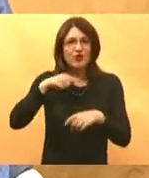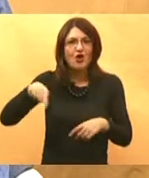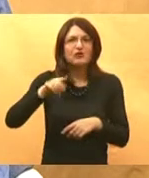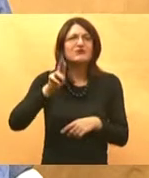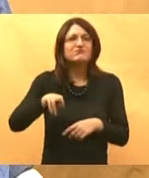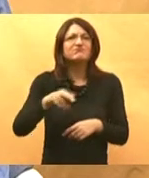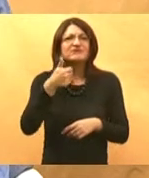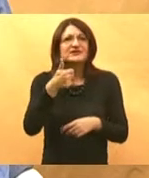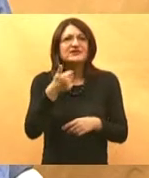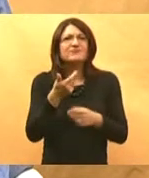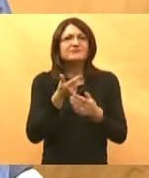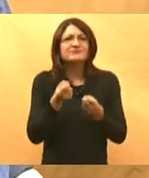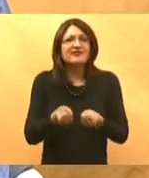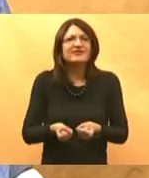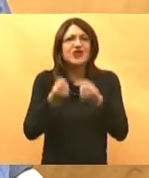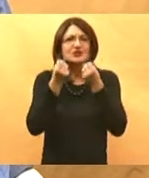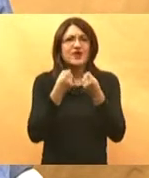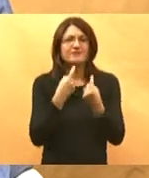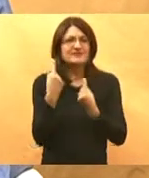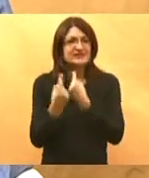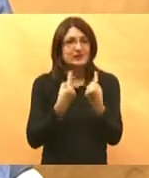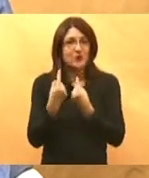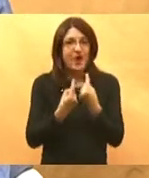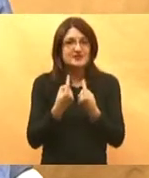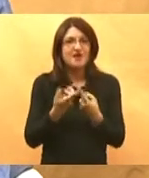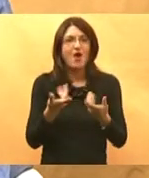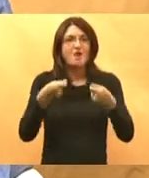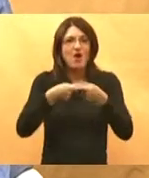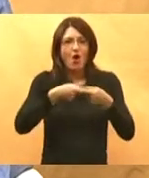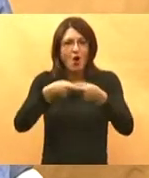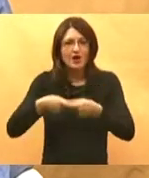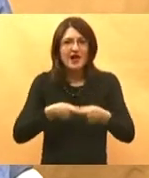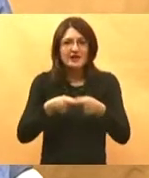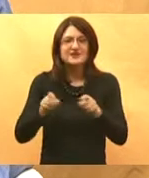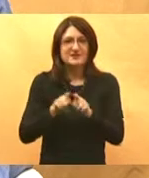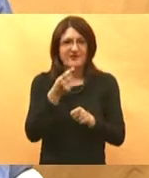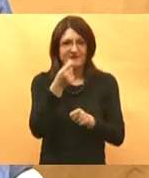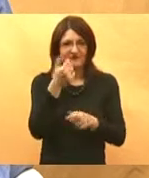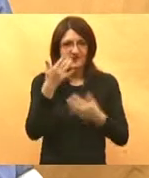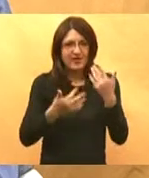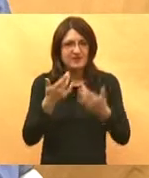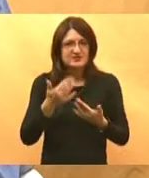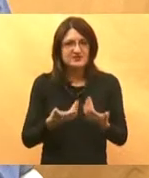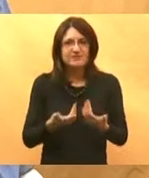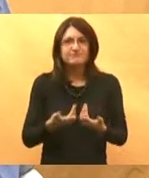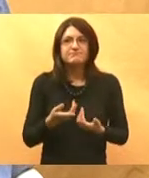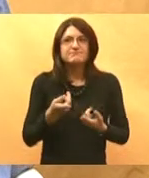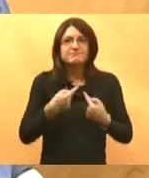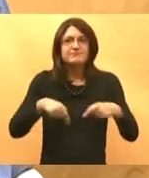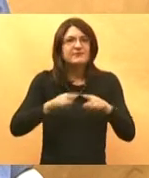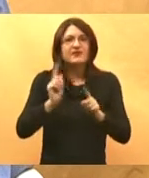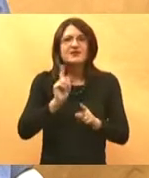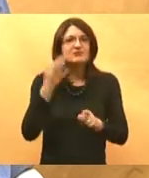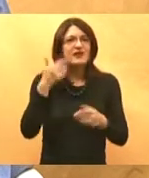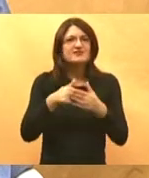našli u jednom trenutku u vrlo teškoj situaciji, kako organizacijski, tako i financijski. Nismo bili zadovoljni